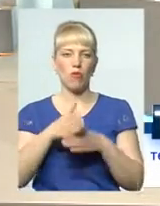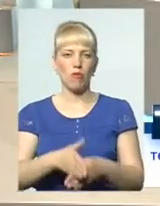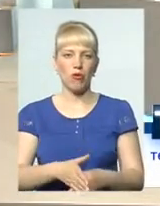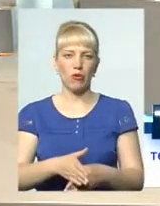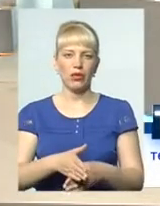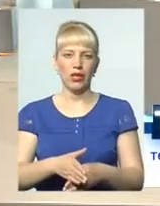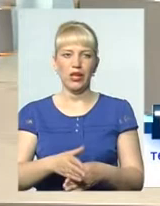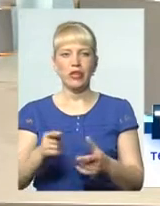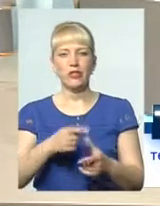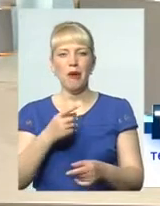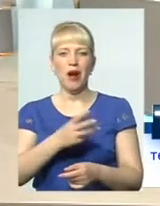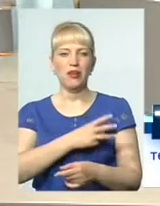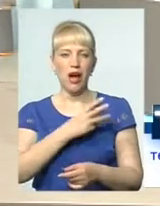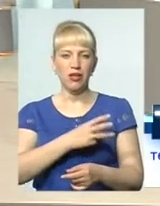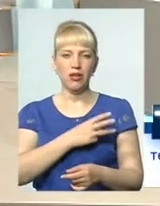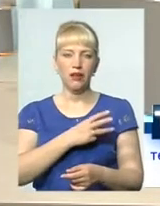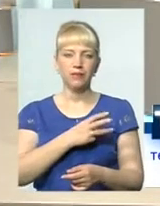чи бажання